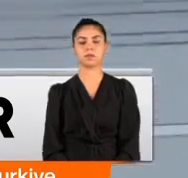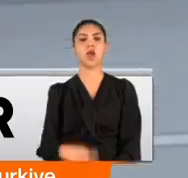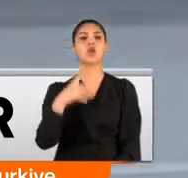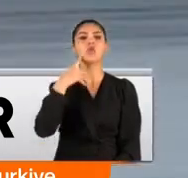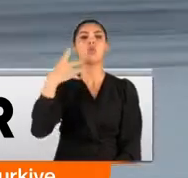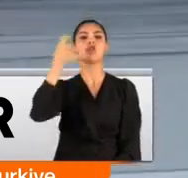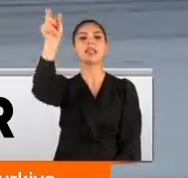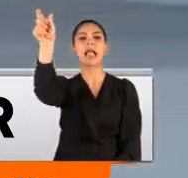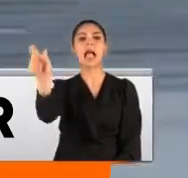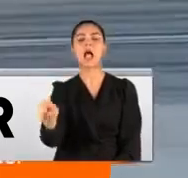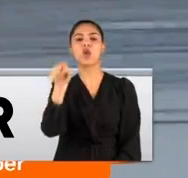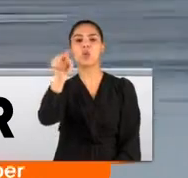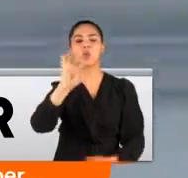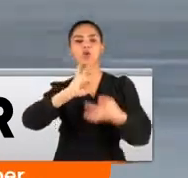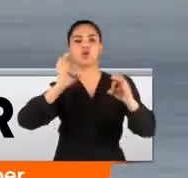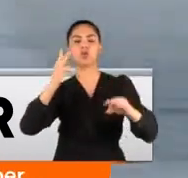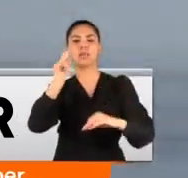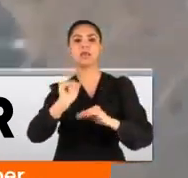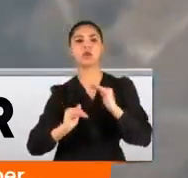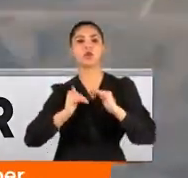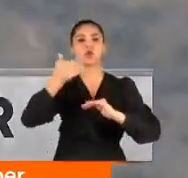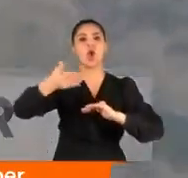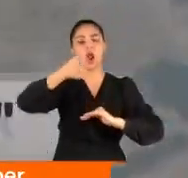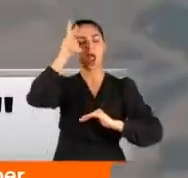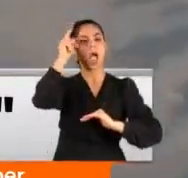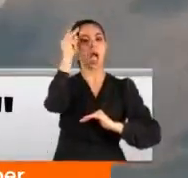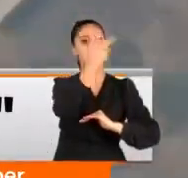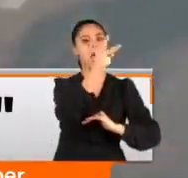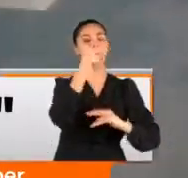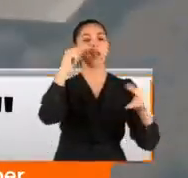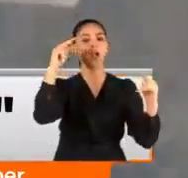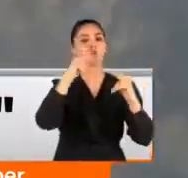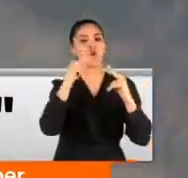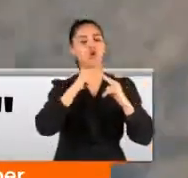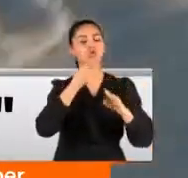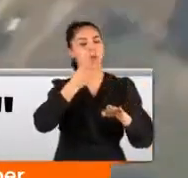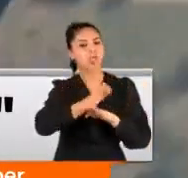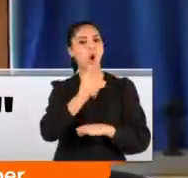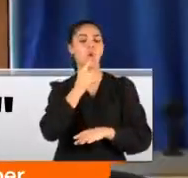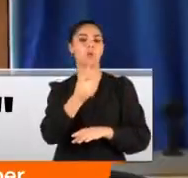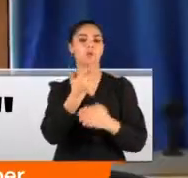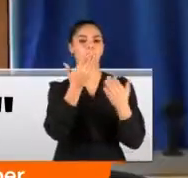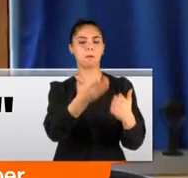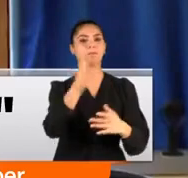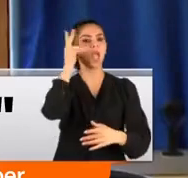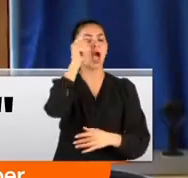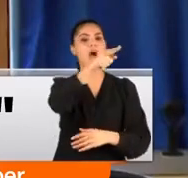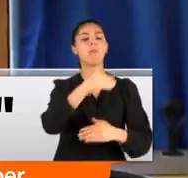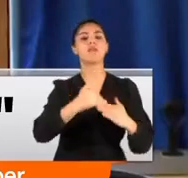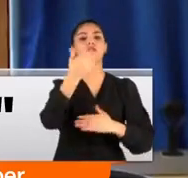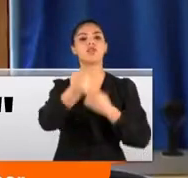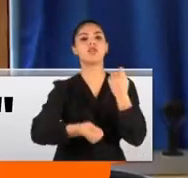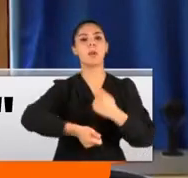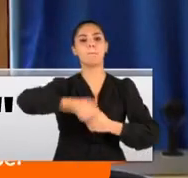Cumhurbaşkanı Erdoğan'ın bu sözlerinden iki gün sonra Amerika'dan da o görüşmeleri teyit eden bir açıklama geldi. Amerikan Dışişleri